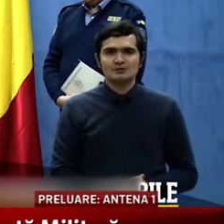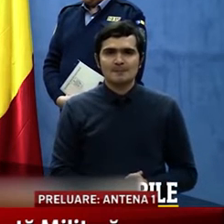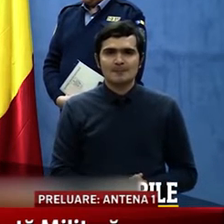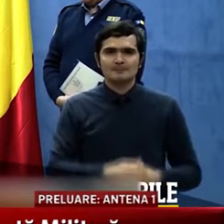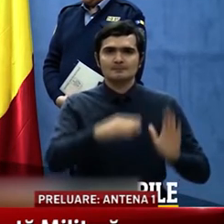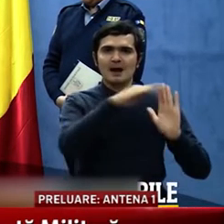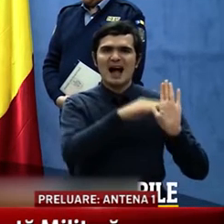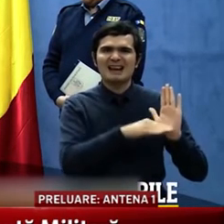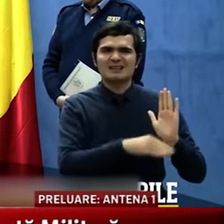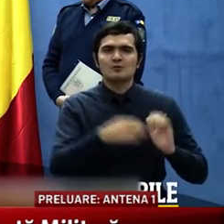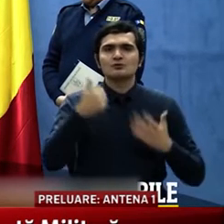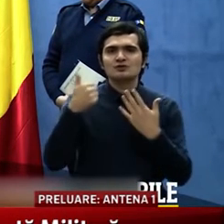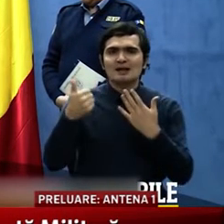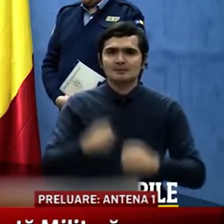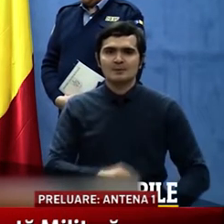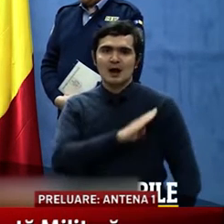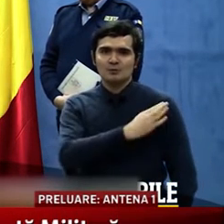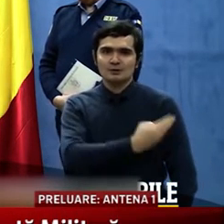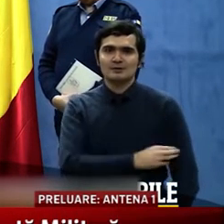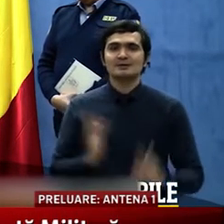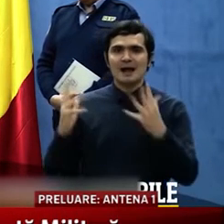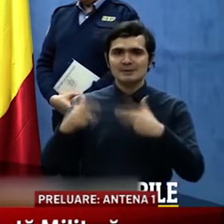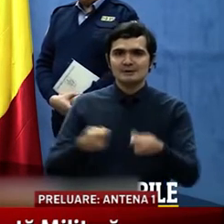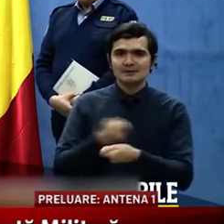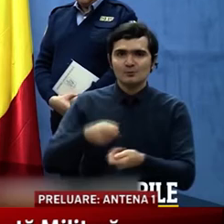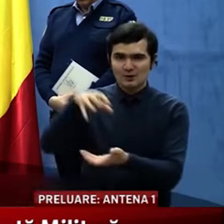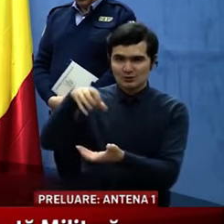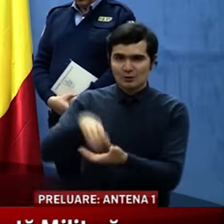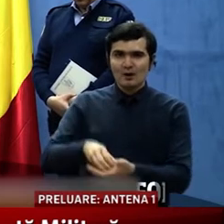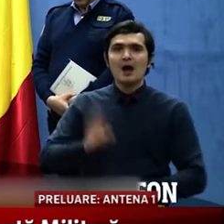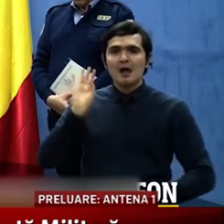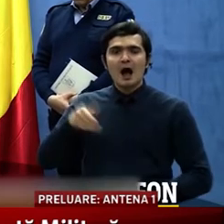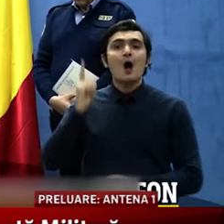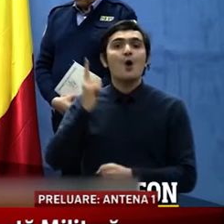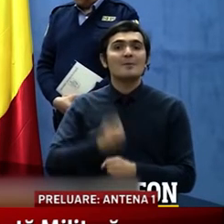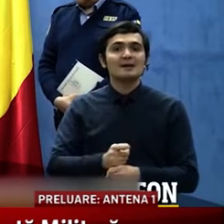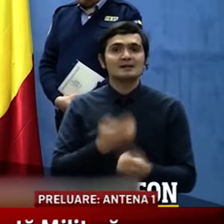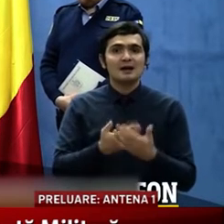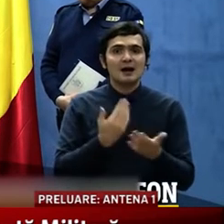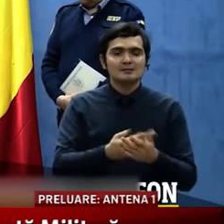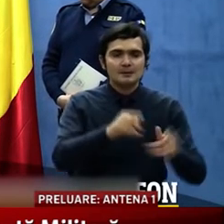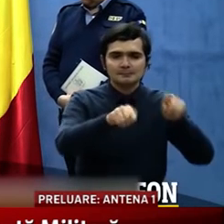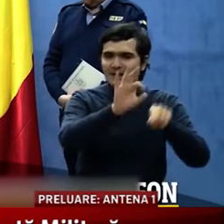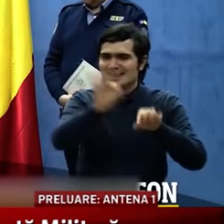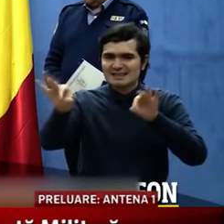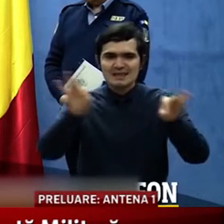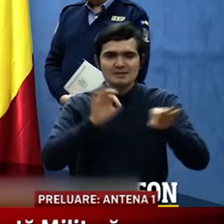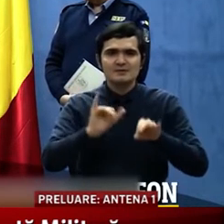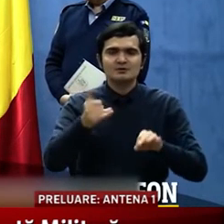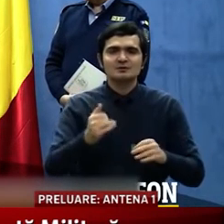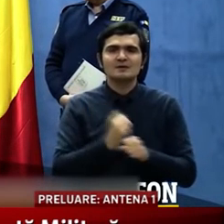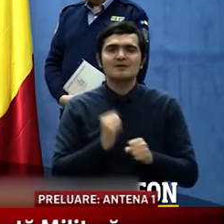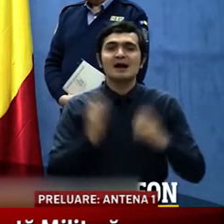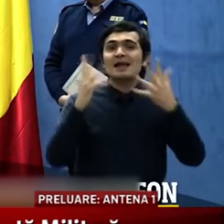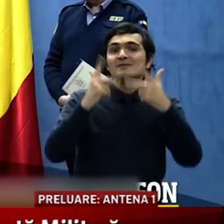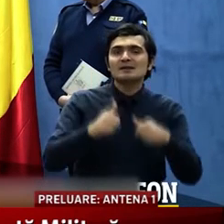Articolul 6. Autoritățile administrației publice locale au obligația să identifice și să țină evidența persoanelor